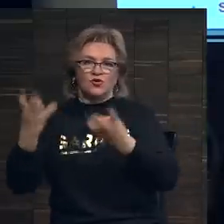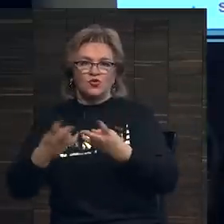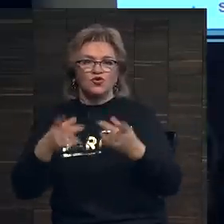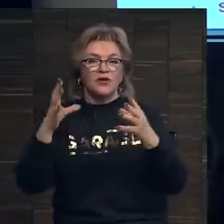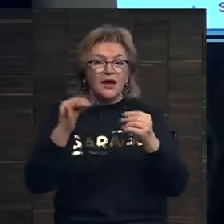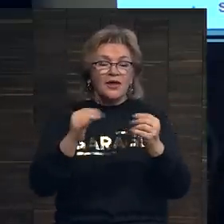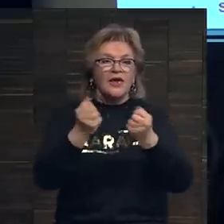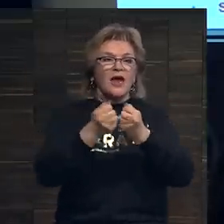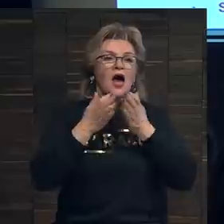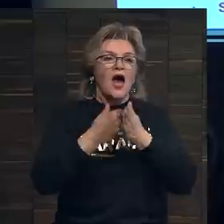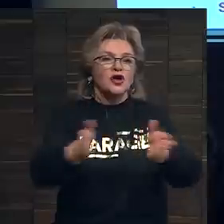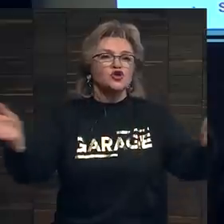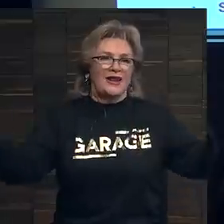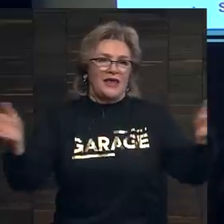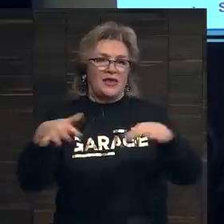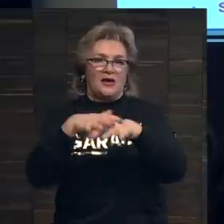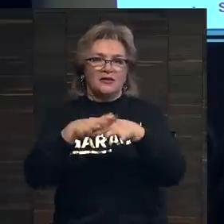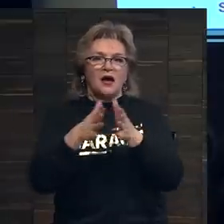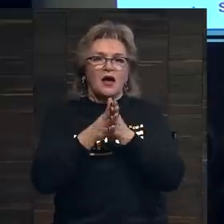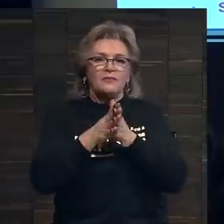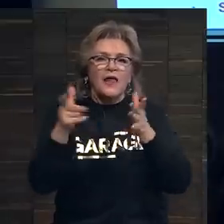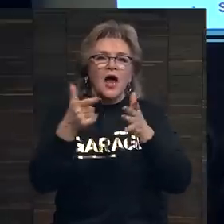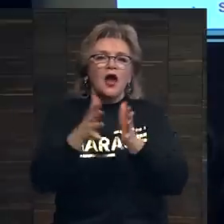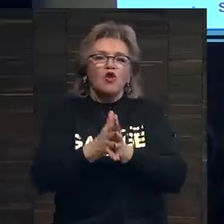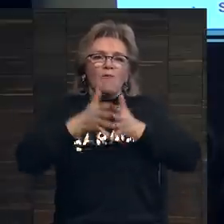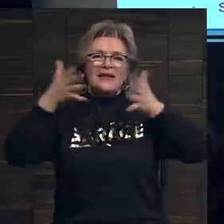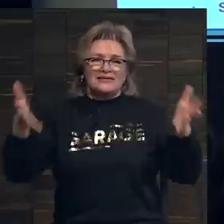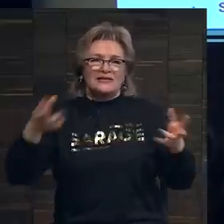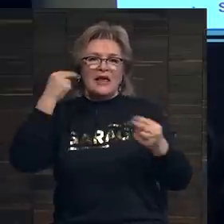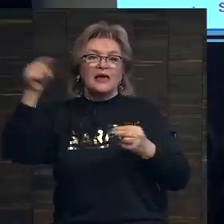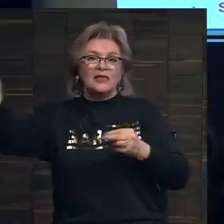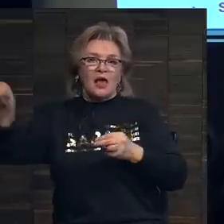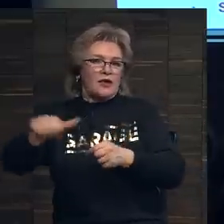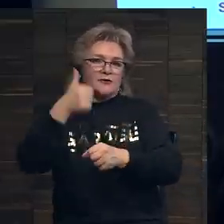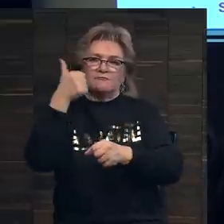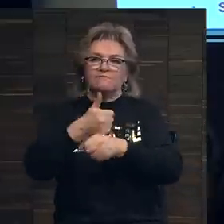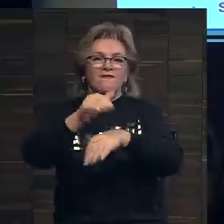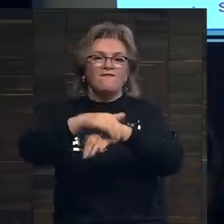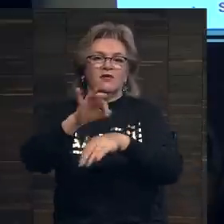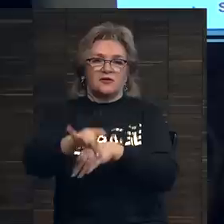расширение рынка. Глобализация очень важный фактор, Китай здесь ключевой фактор,